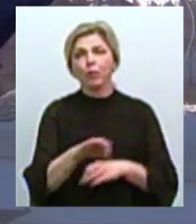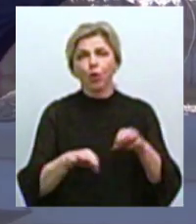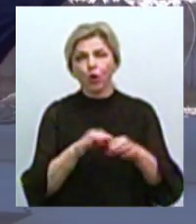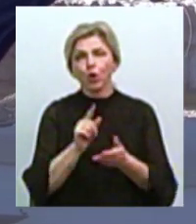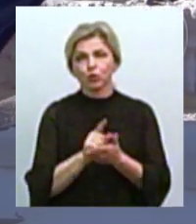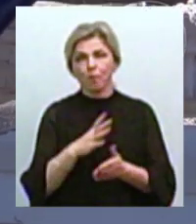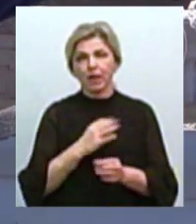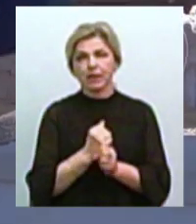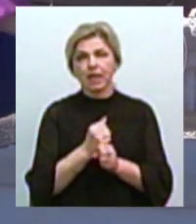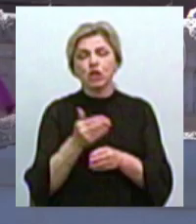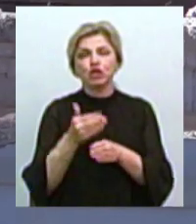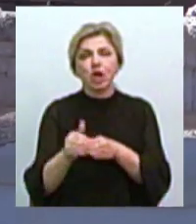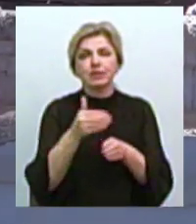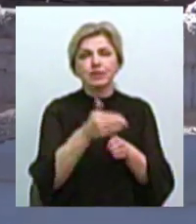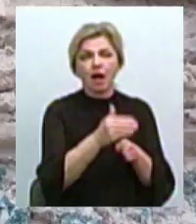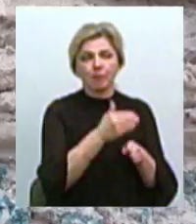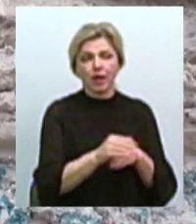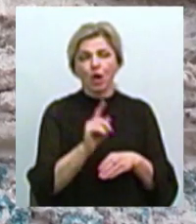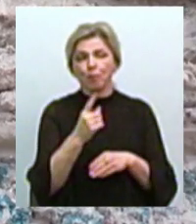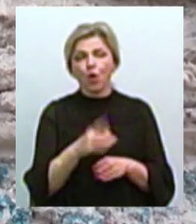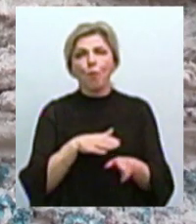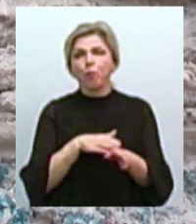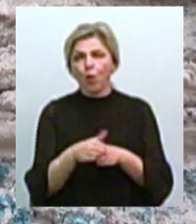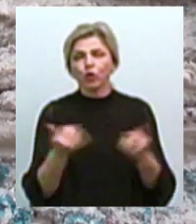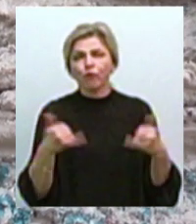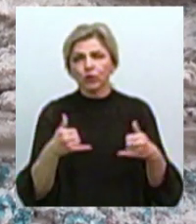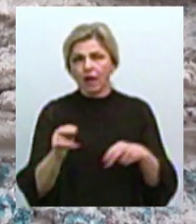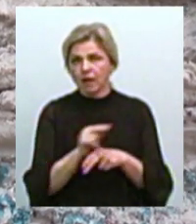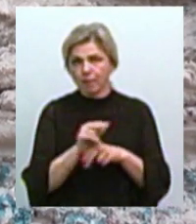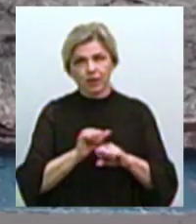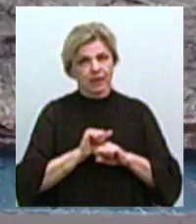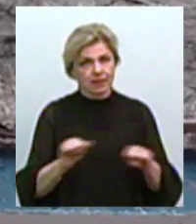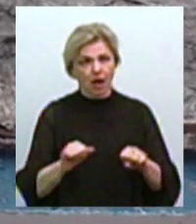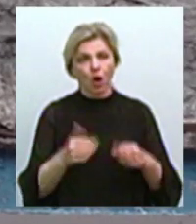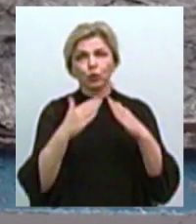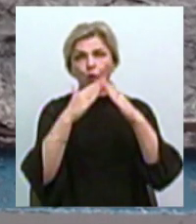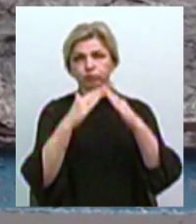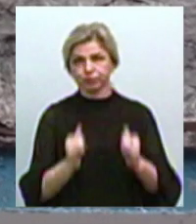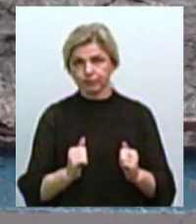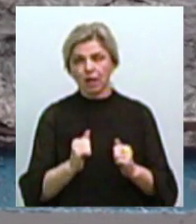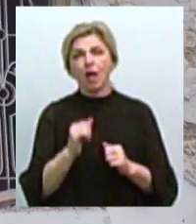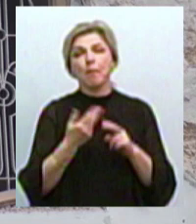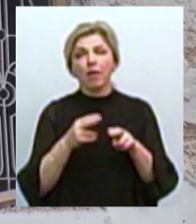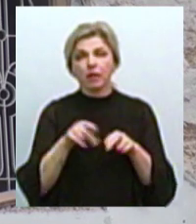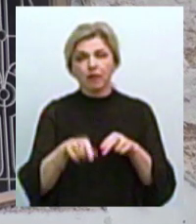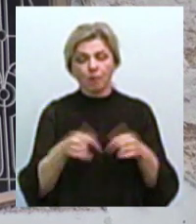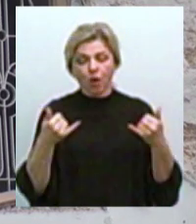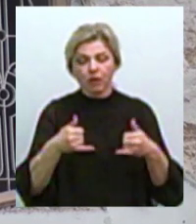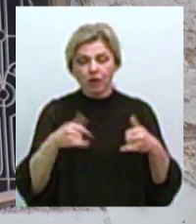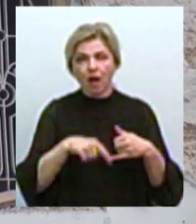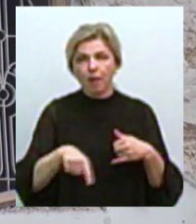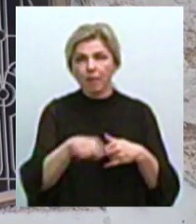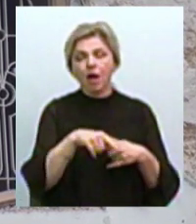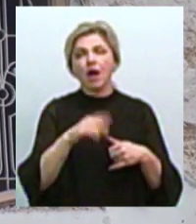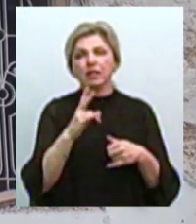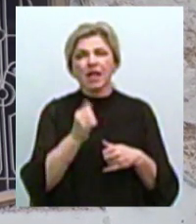ділянками. Так, як не можна цілком оголювати фундаменти. Будівля обвалиться. Так як кладка на вапні та глині